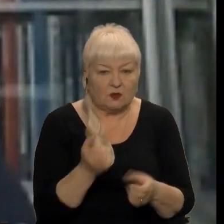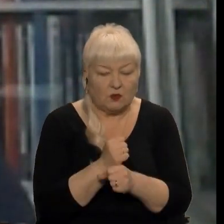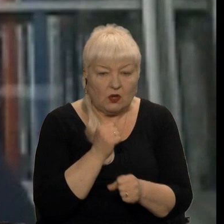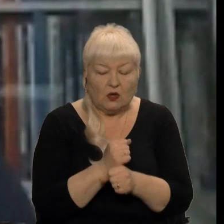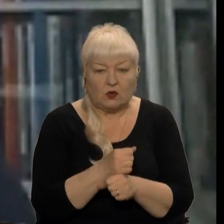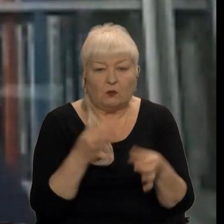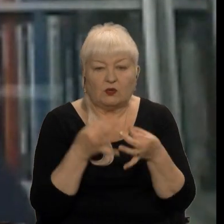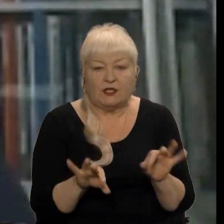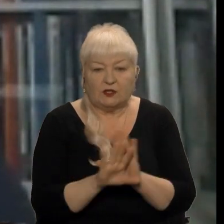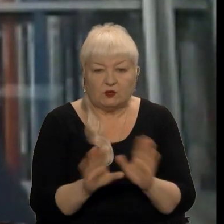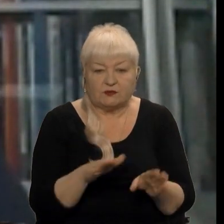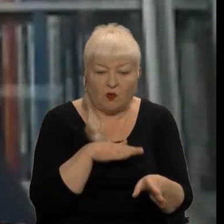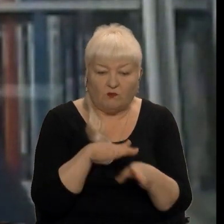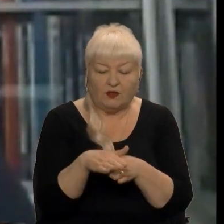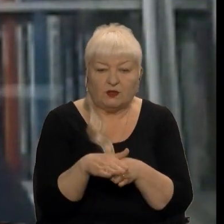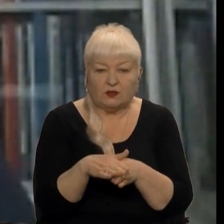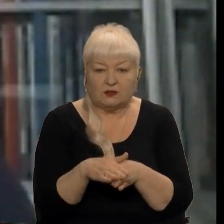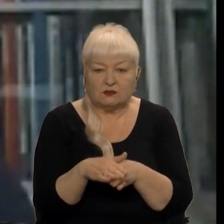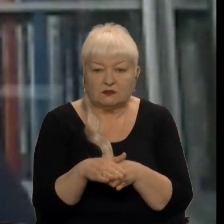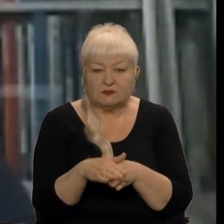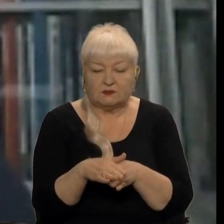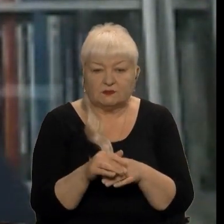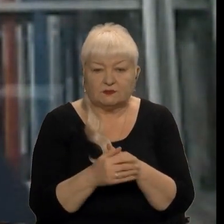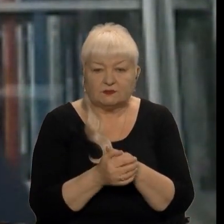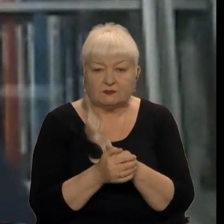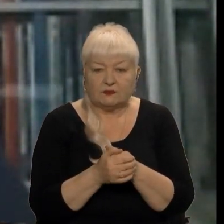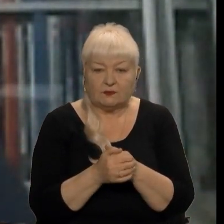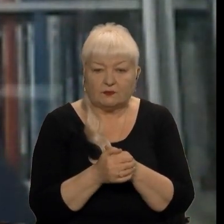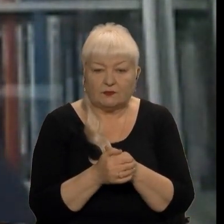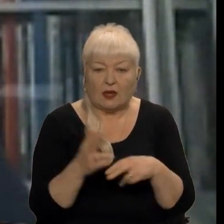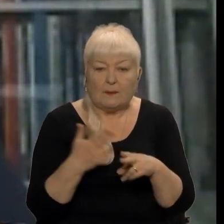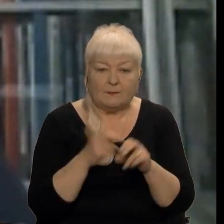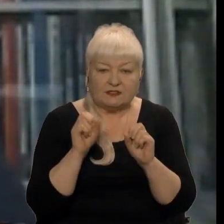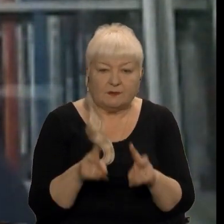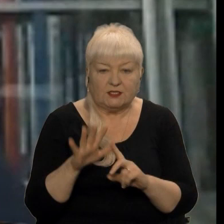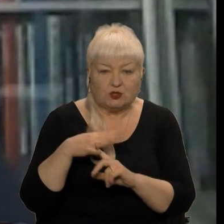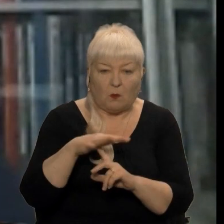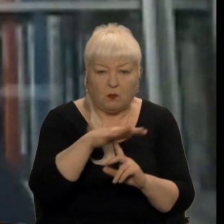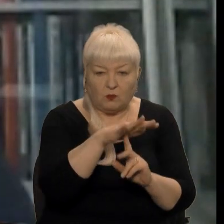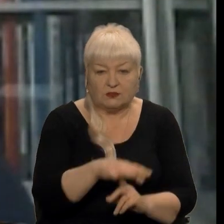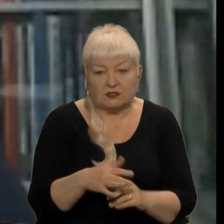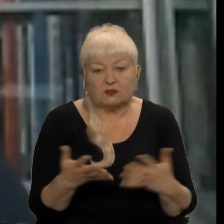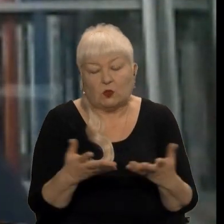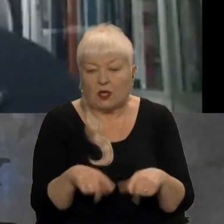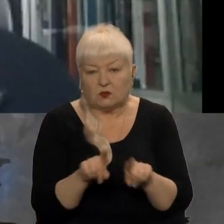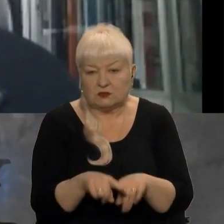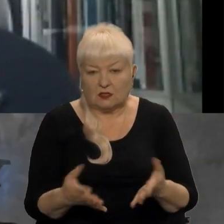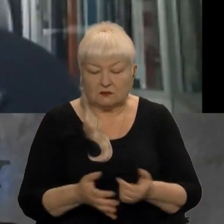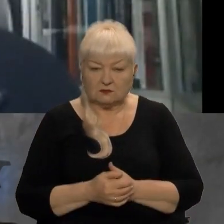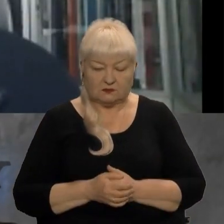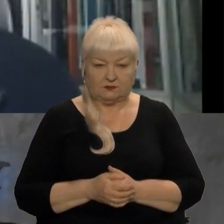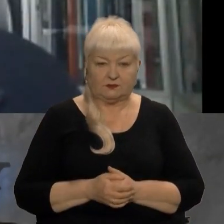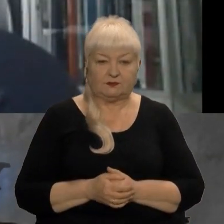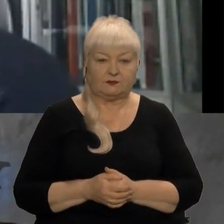дозволило виконати безпечну посадку. Якось так. Ну і, власне, з тих